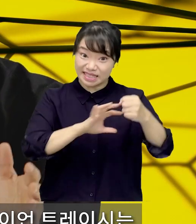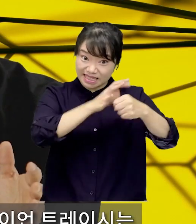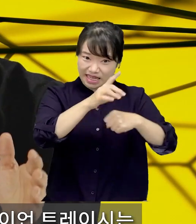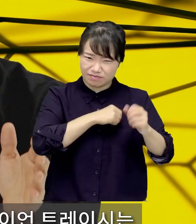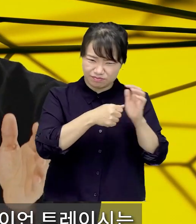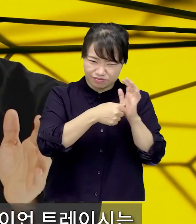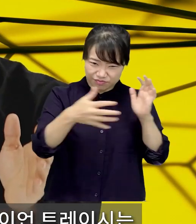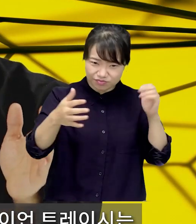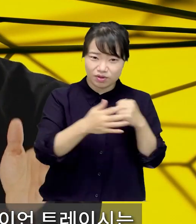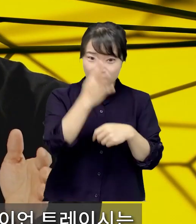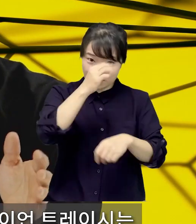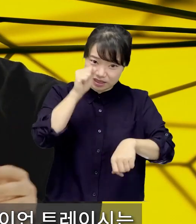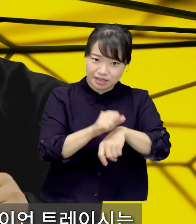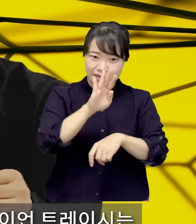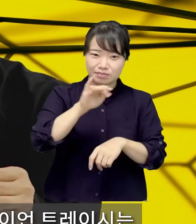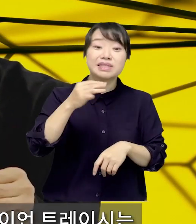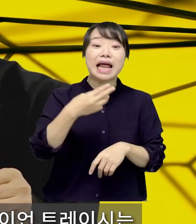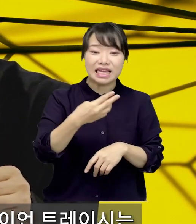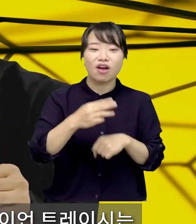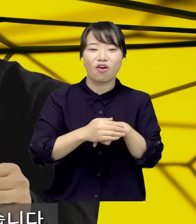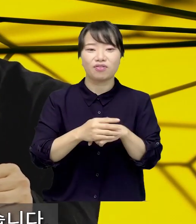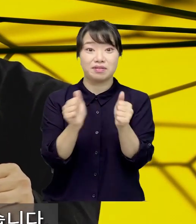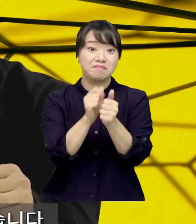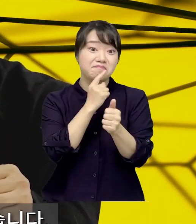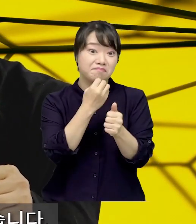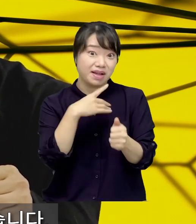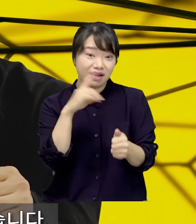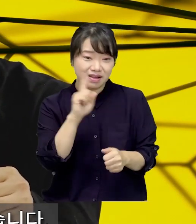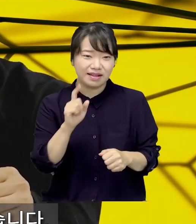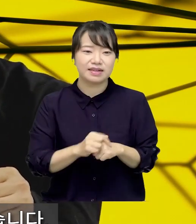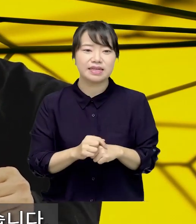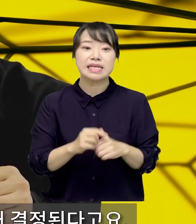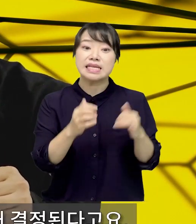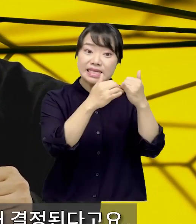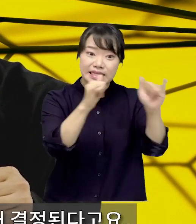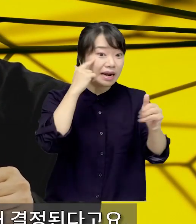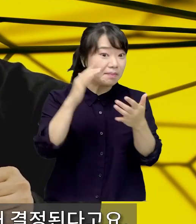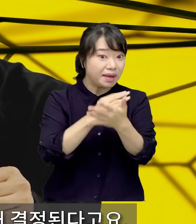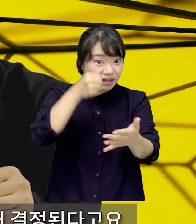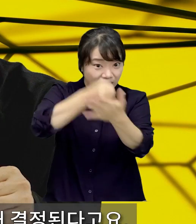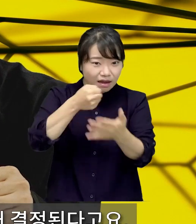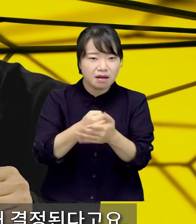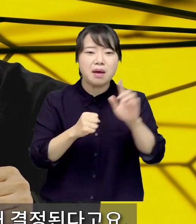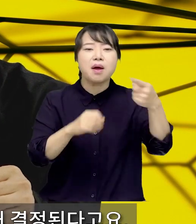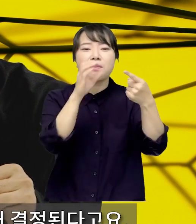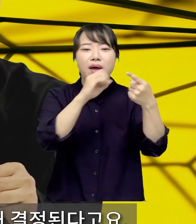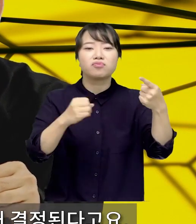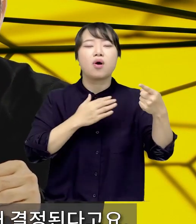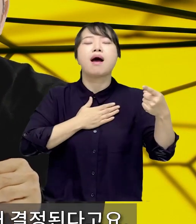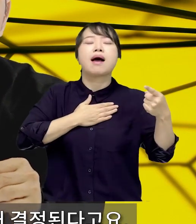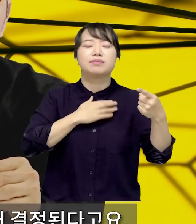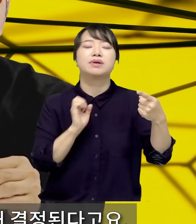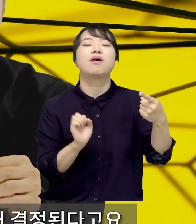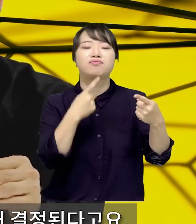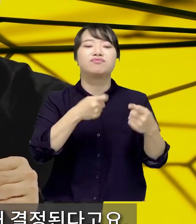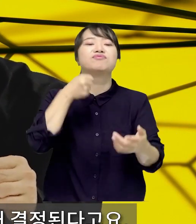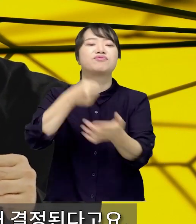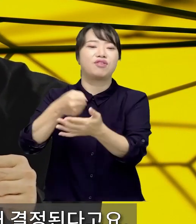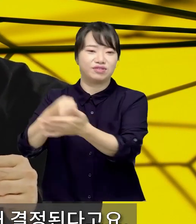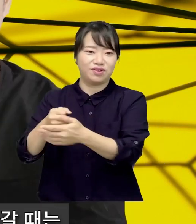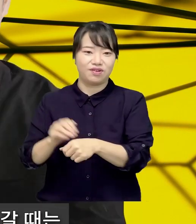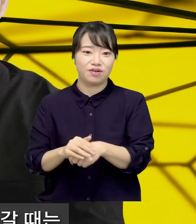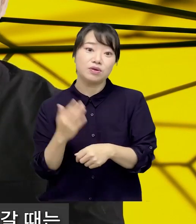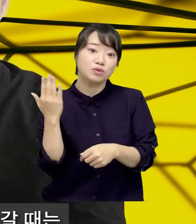세계적인 자기개발 전문가인 브라이언 트레시는 강의에서 이런 말을 했습니다. 사람의 판단은 100% 감성에 의해서